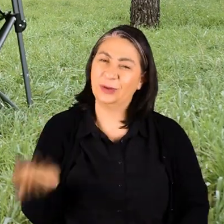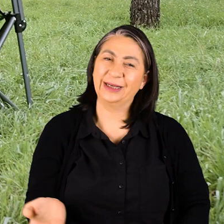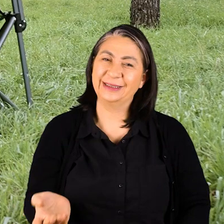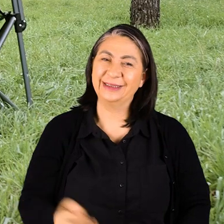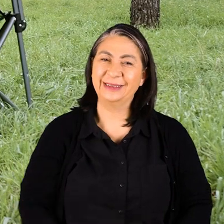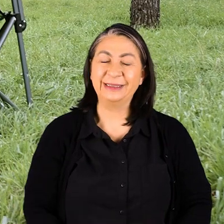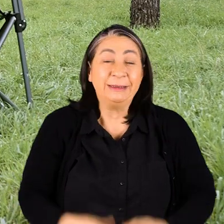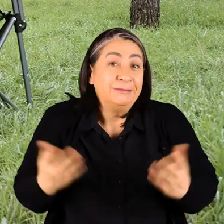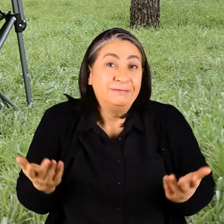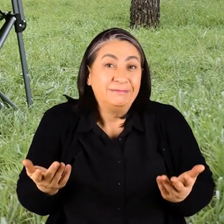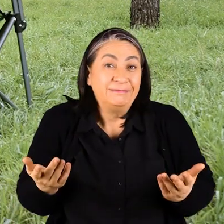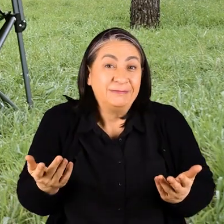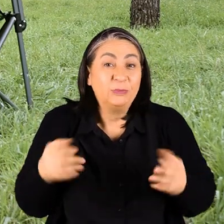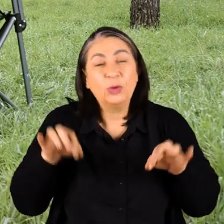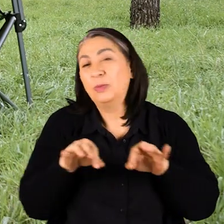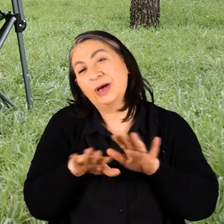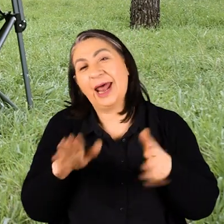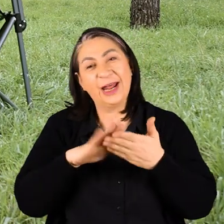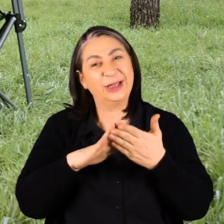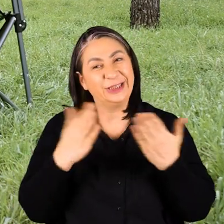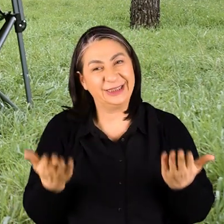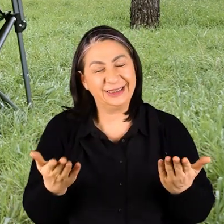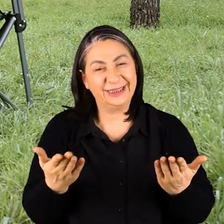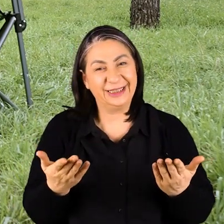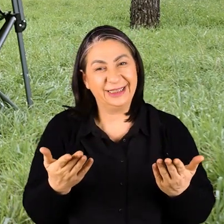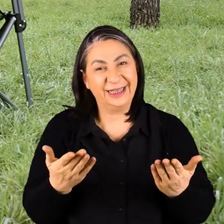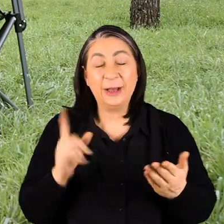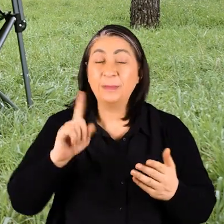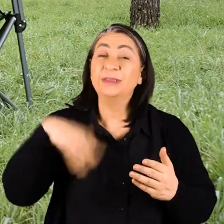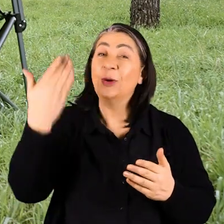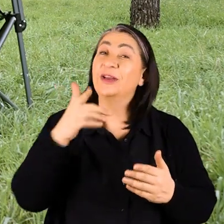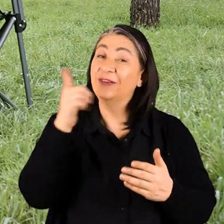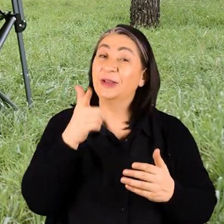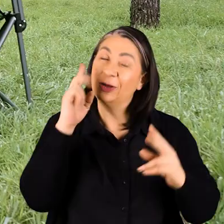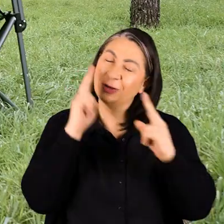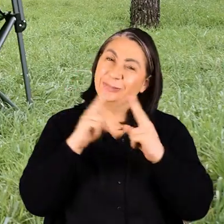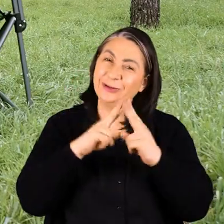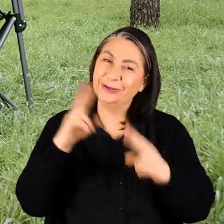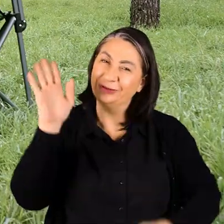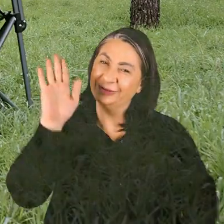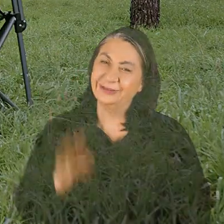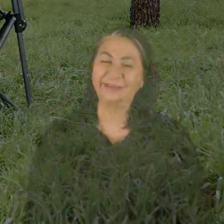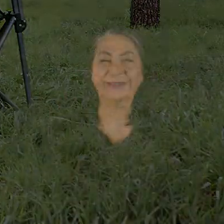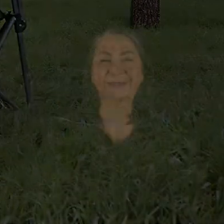Evet bugünlük bu kadar arkadaşlar Bir sonraki videoda görüşürüz Bir sonraki videoda görüşürüz